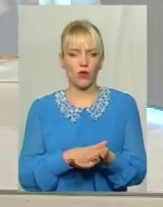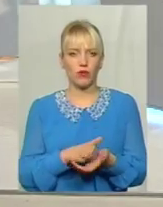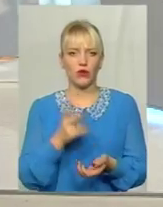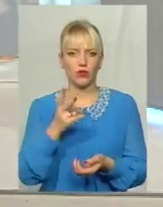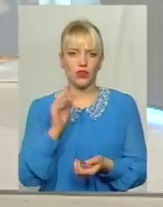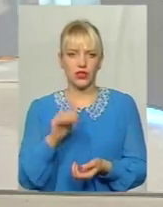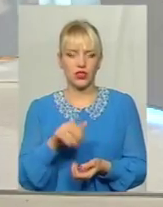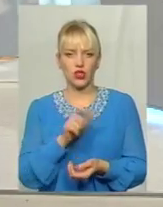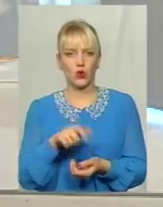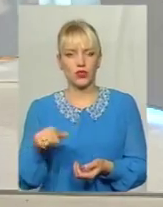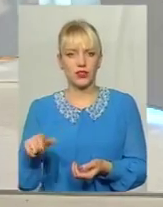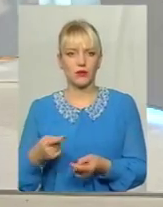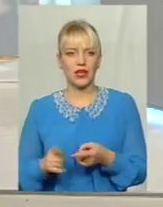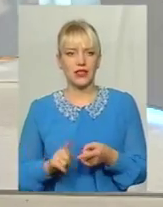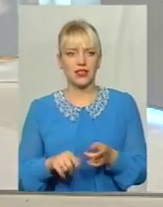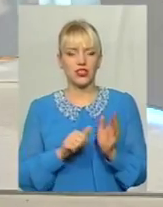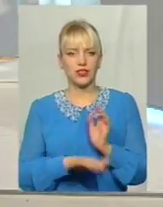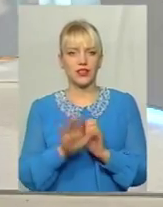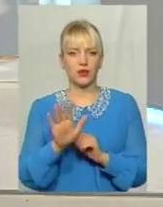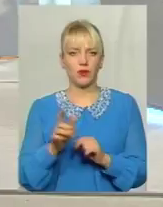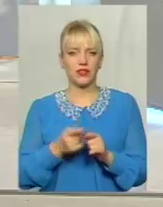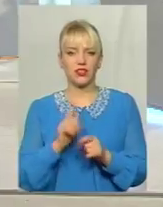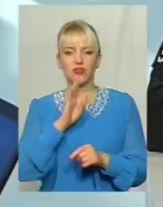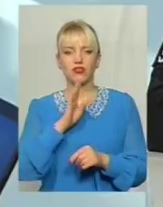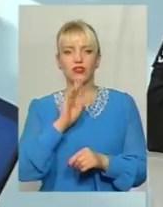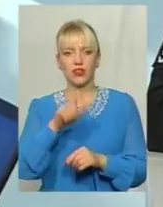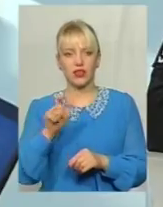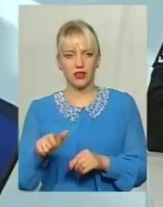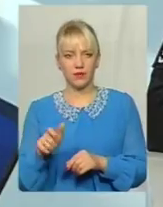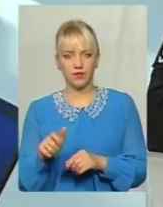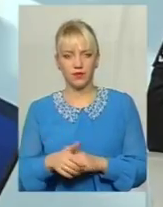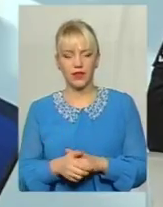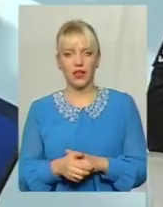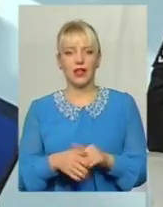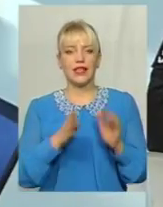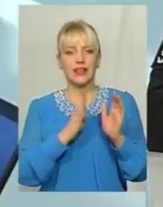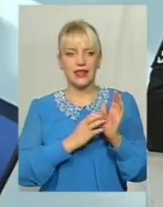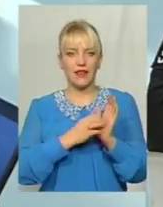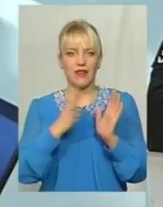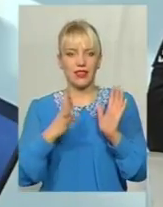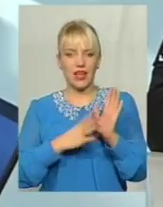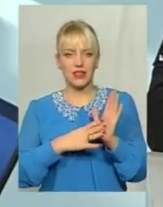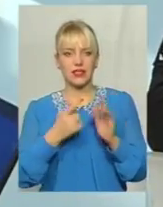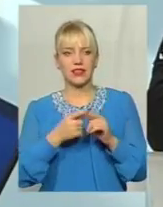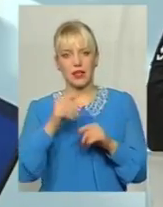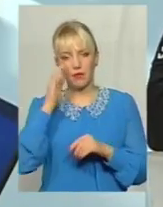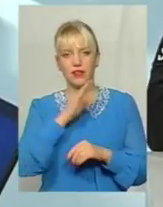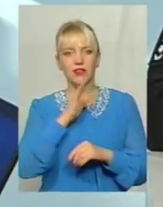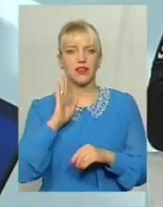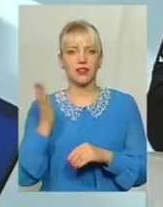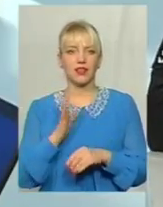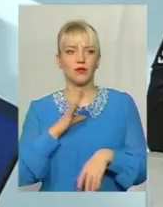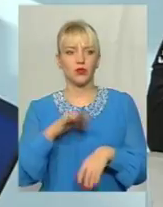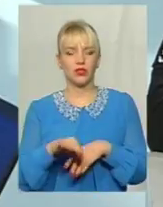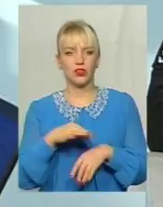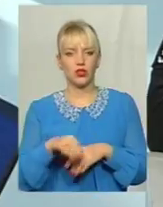осіб З них 65 – це жінки, 19 – це батьки, які вчинили